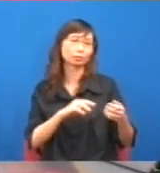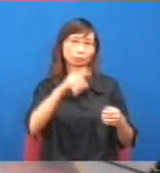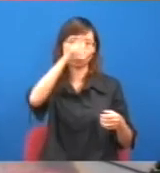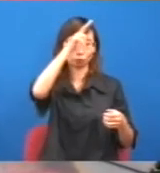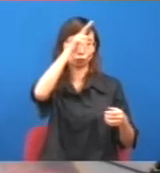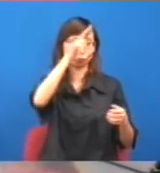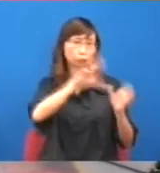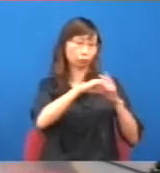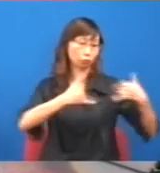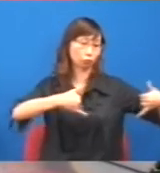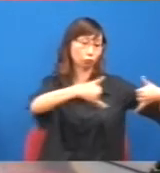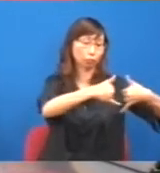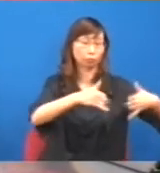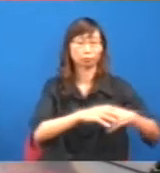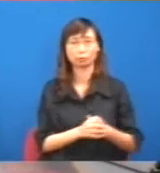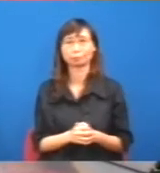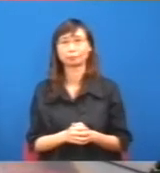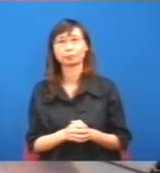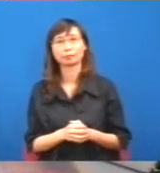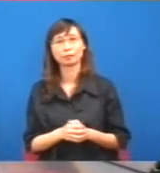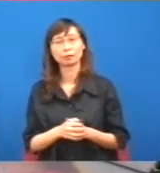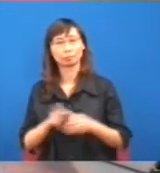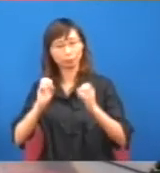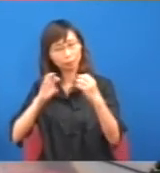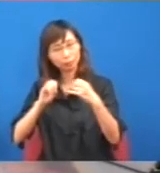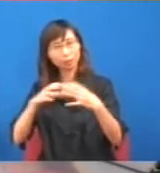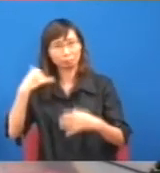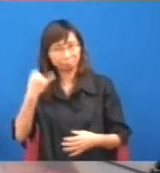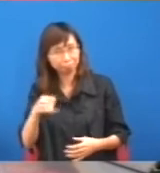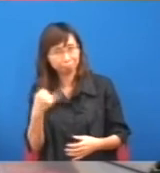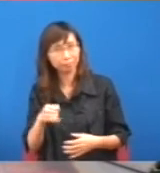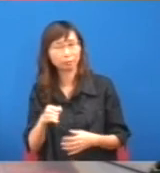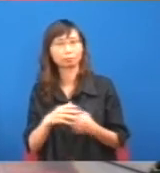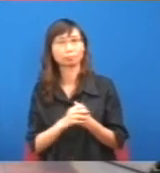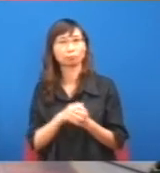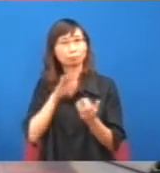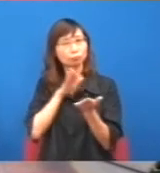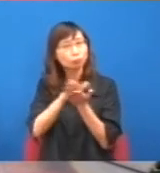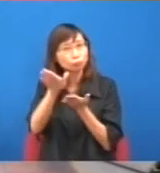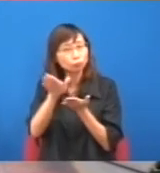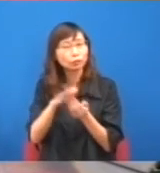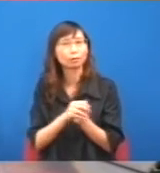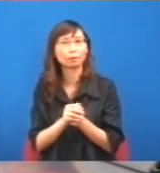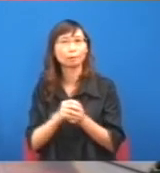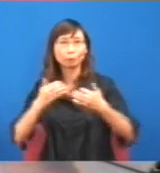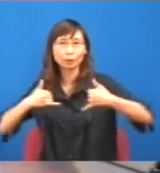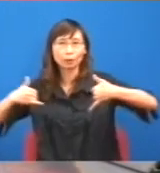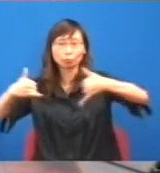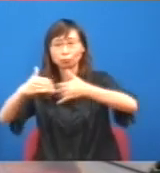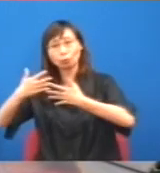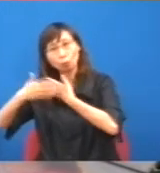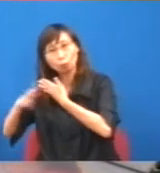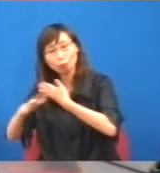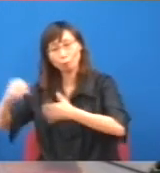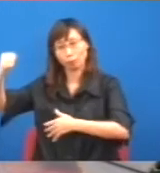如果那個談判機制失效的時候,你一定是要用,談判機制外面的力量,